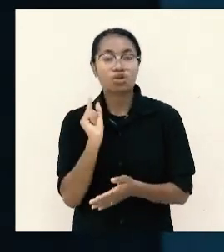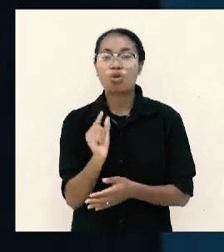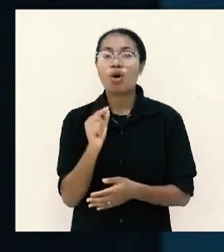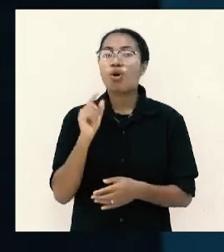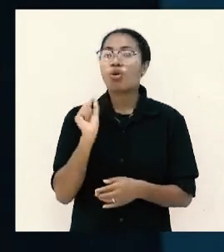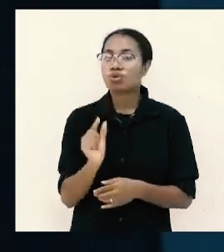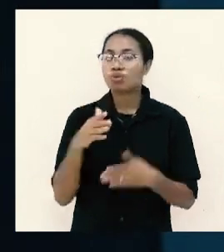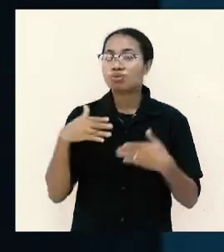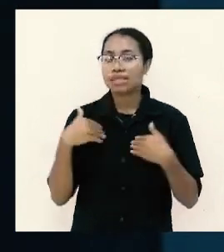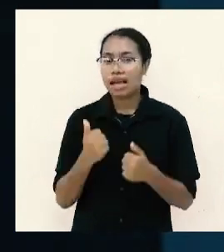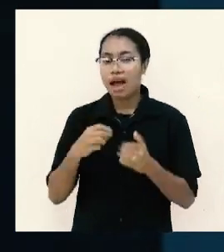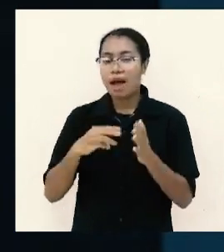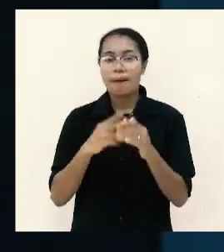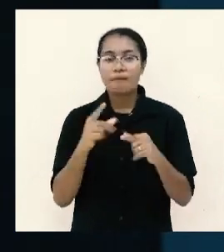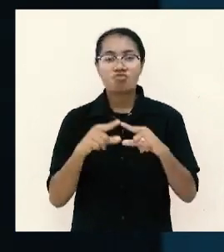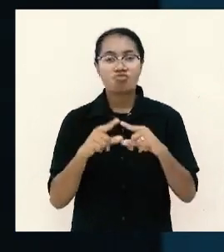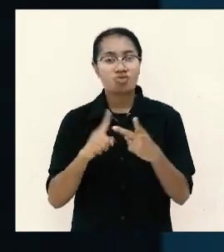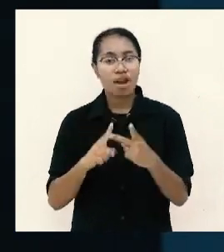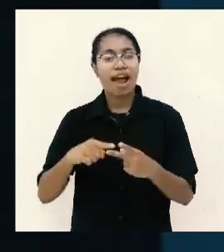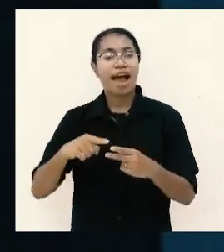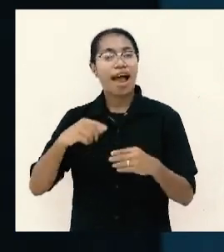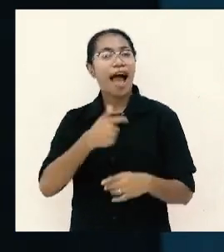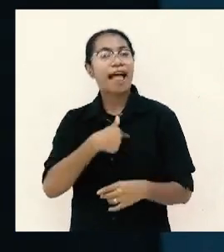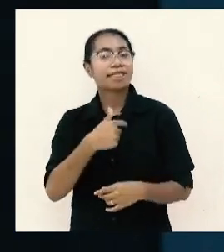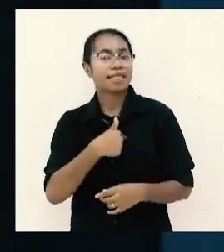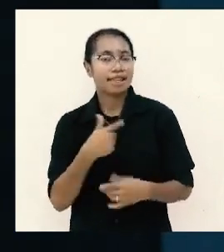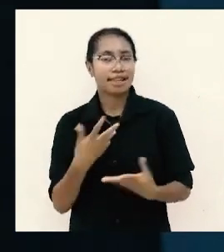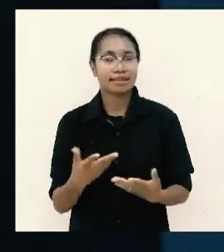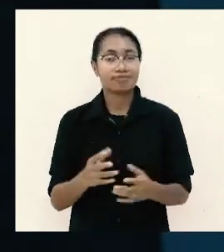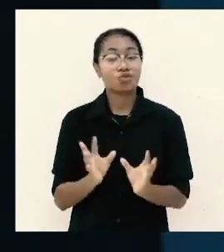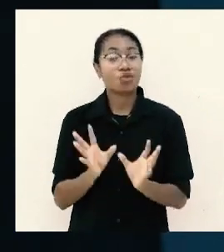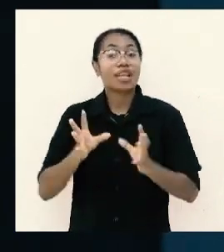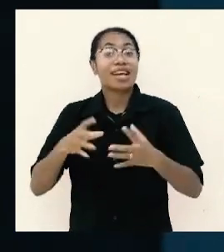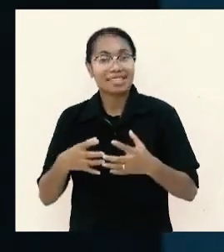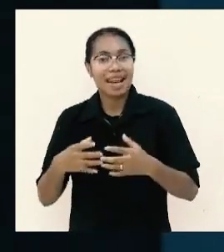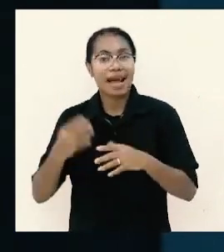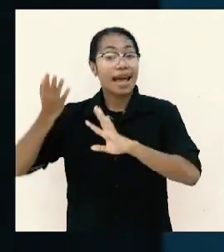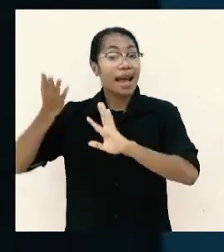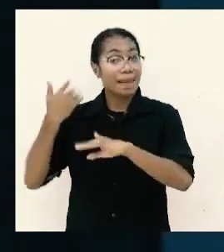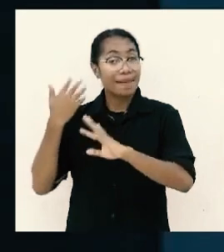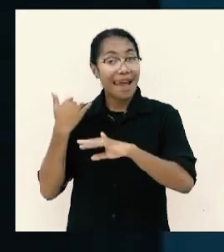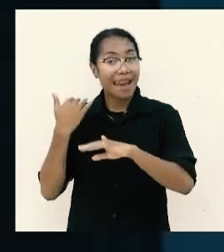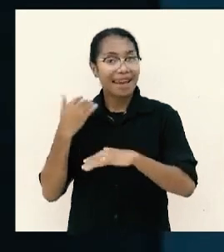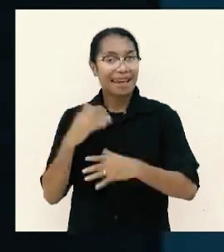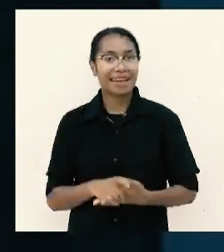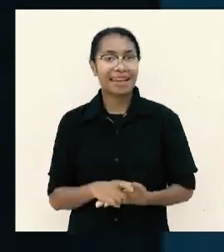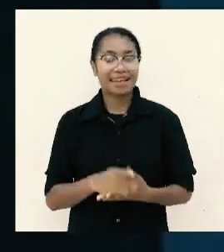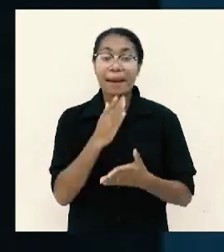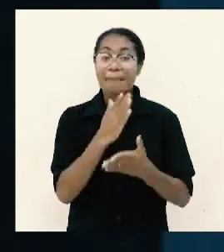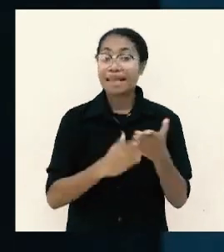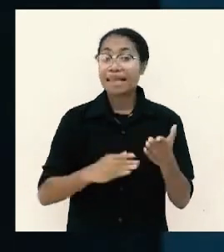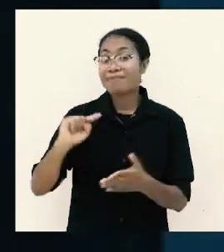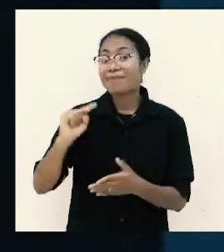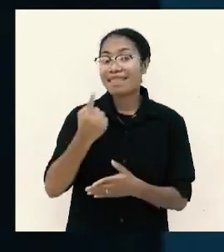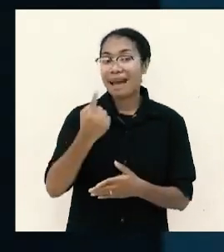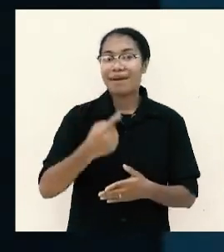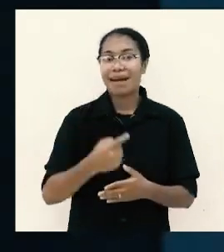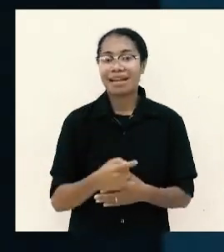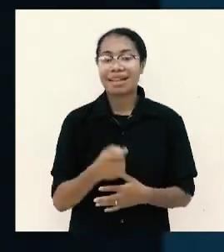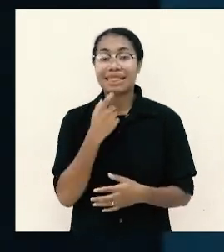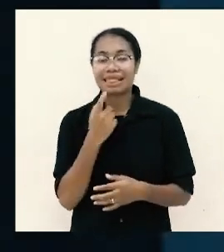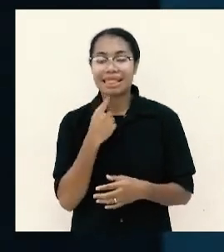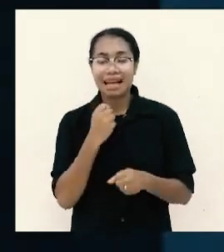yang lain nah itu ringkasan dari yang sudah disampaikan pada bagian pertama soal giving